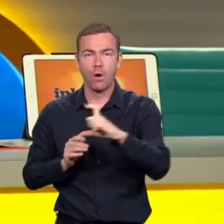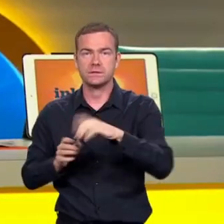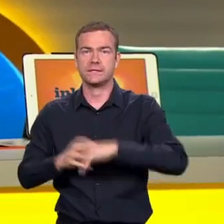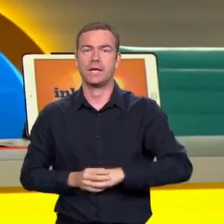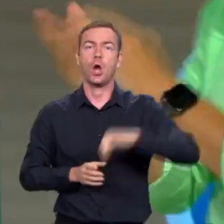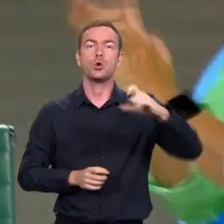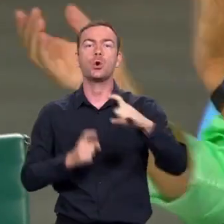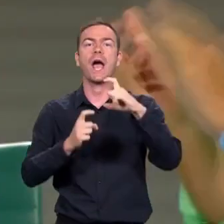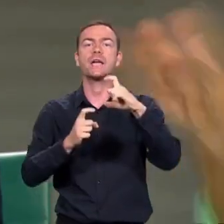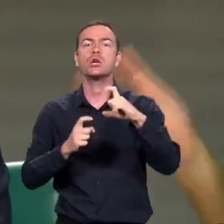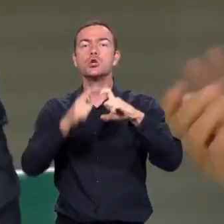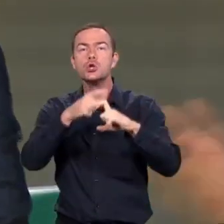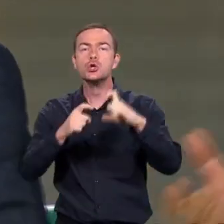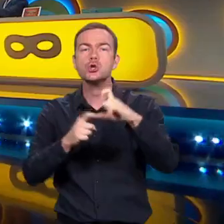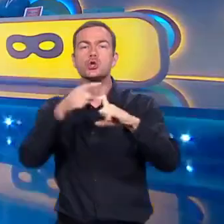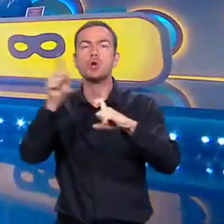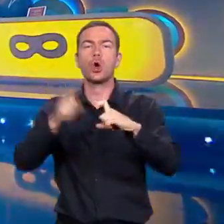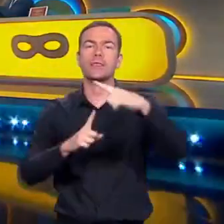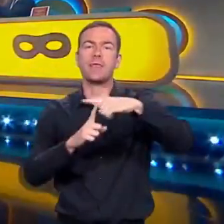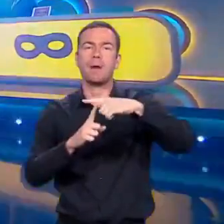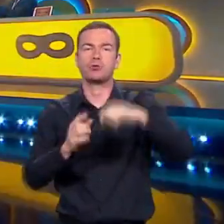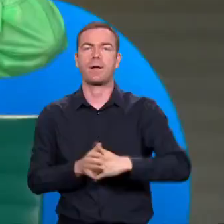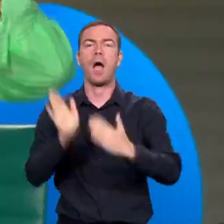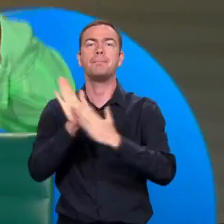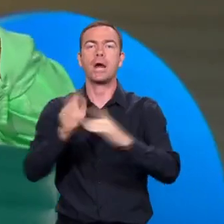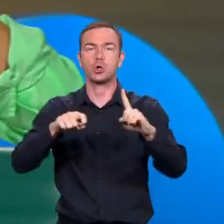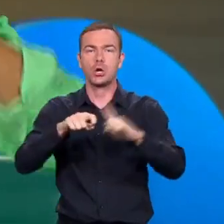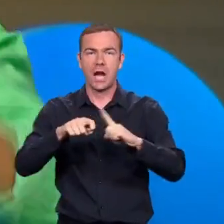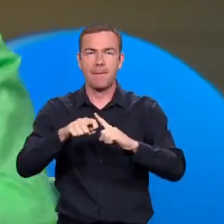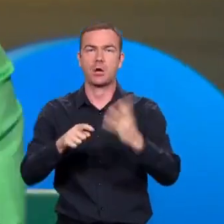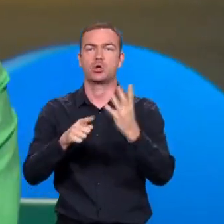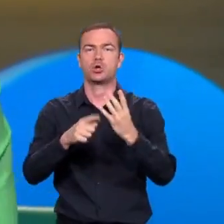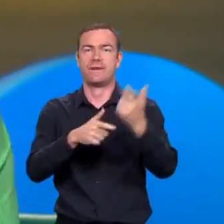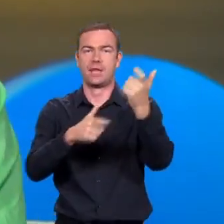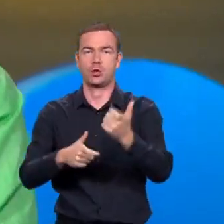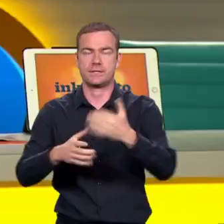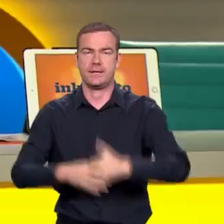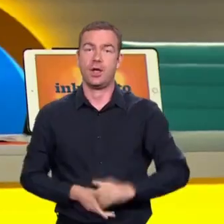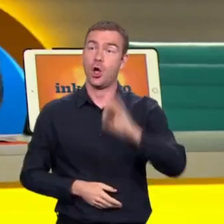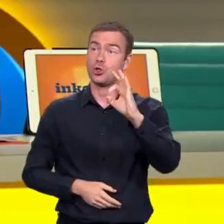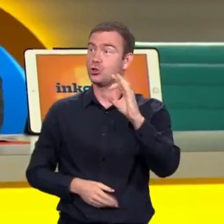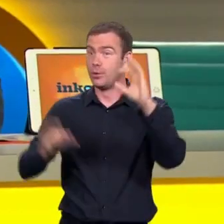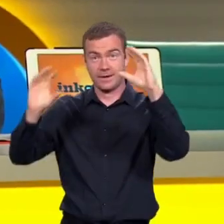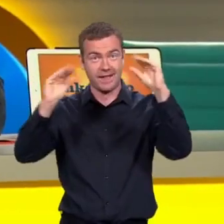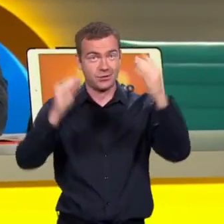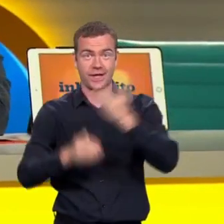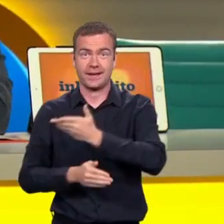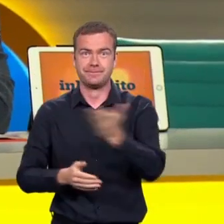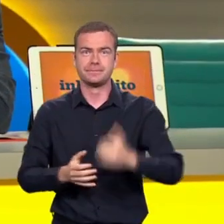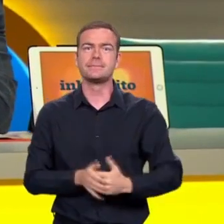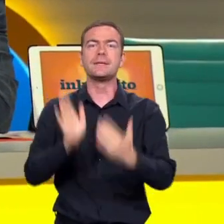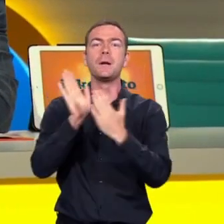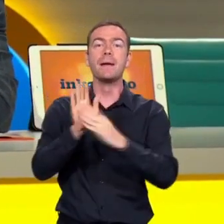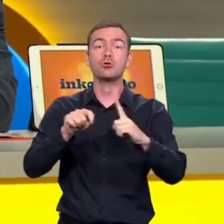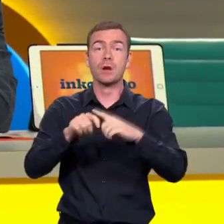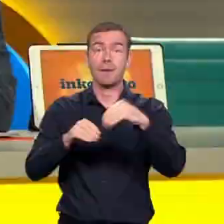Jurajšo Kotamaček. Dobrý večer. Dobrý večer. Maroš Kramar. Dobrý večer. Dobrý večer. Čo, Maroško, ty si to hneď